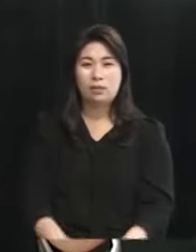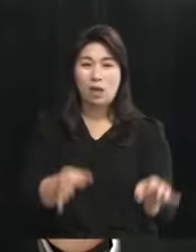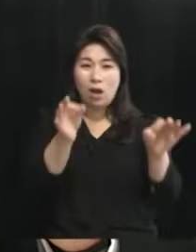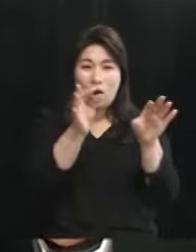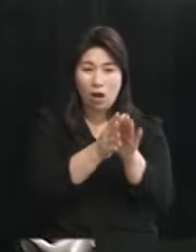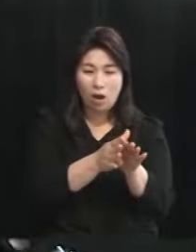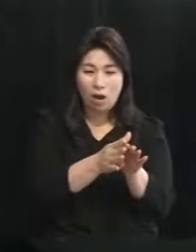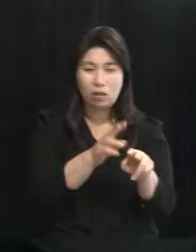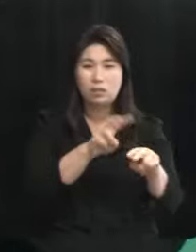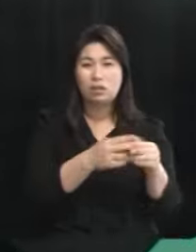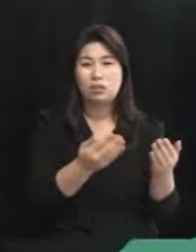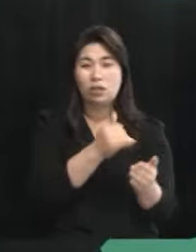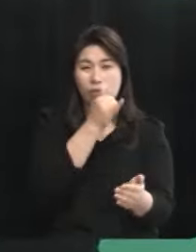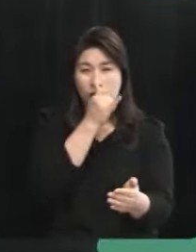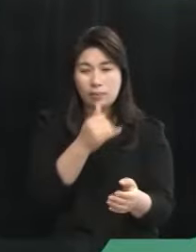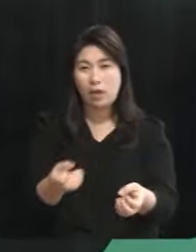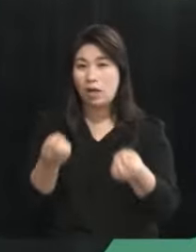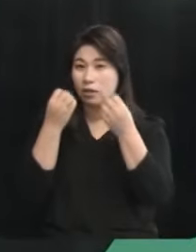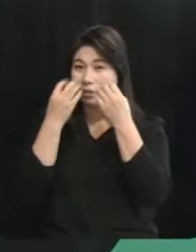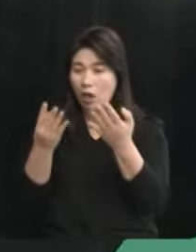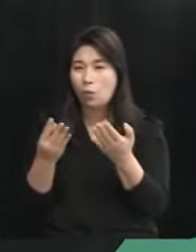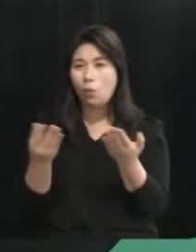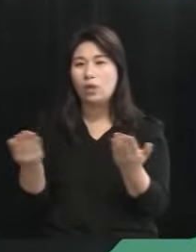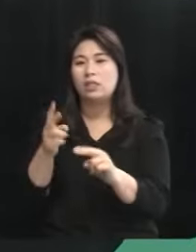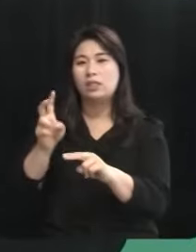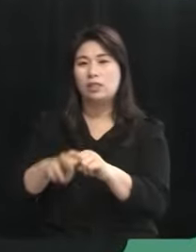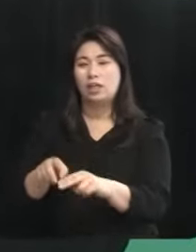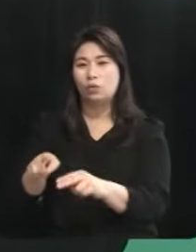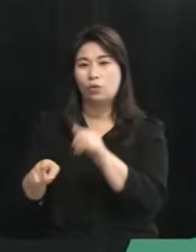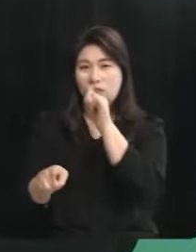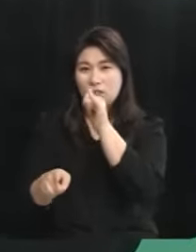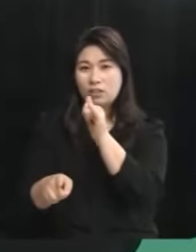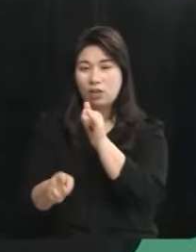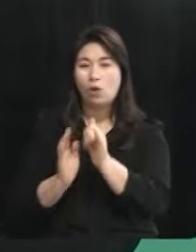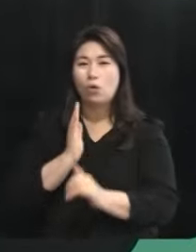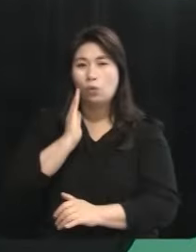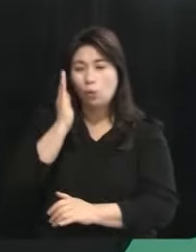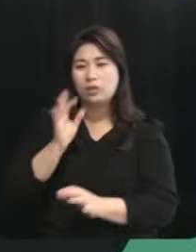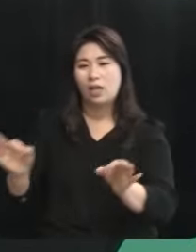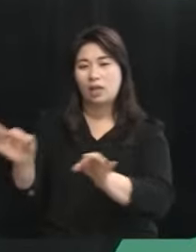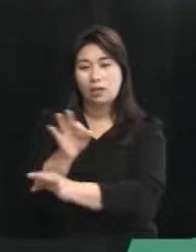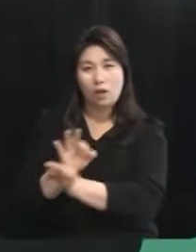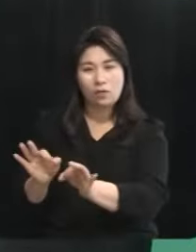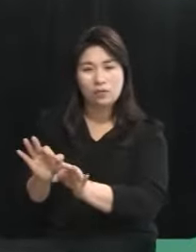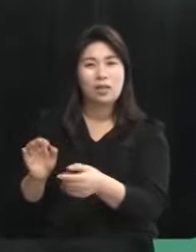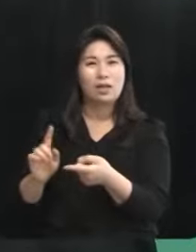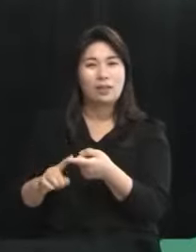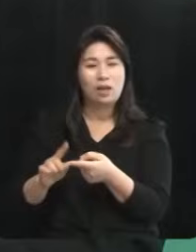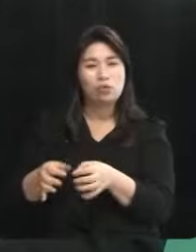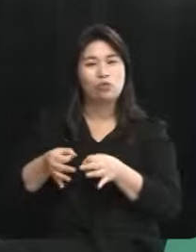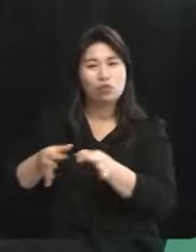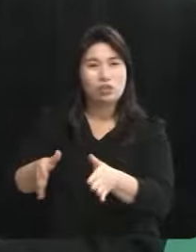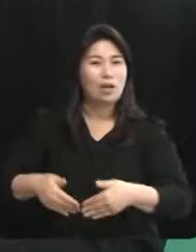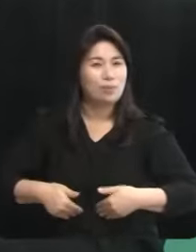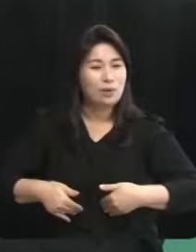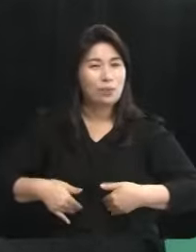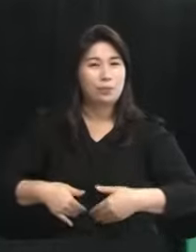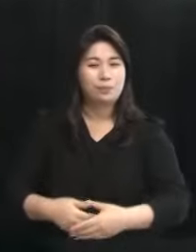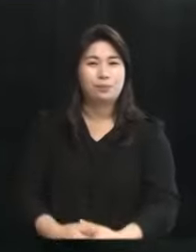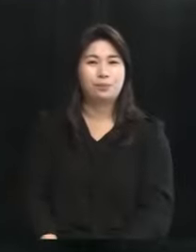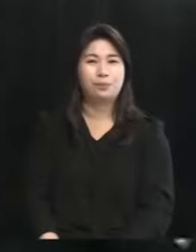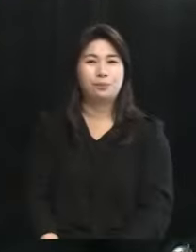산업도 있지만 저는 새로 생겨나야 하는 이 녹색 에너지 녹색 경제에 대한 투자를 해야 된다고 생각합니다